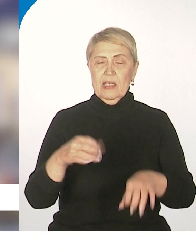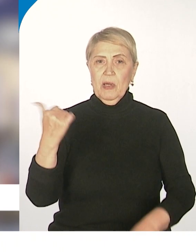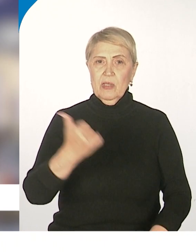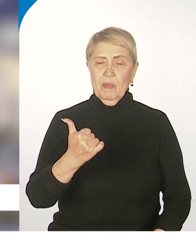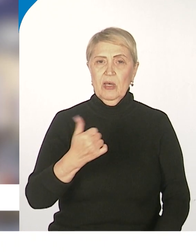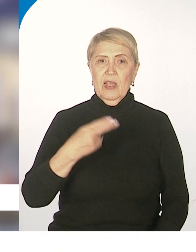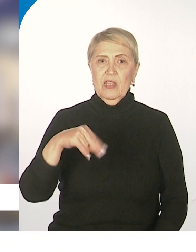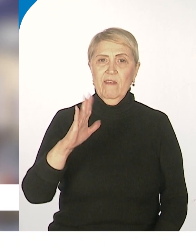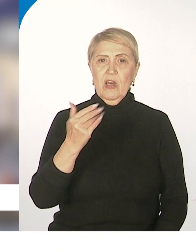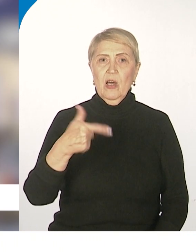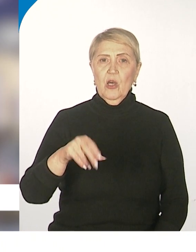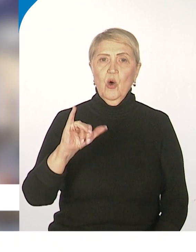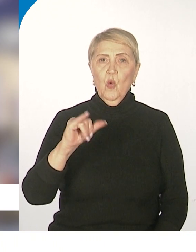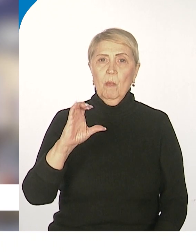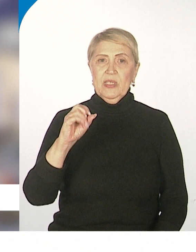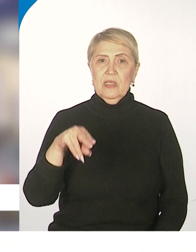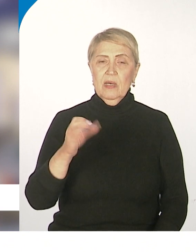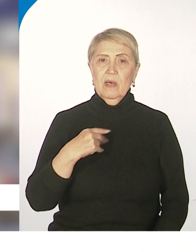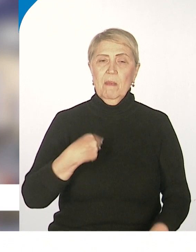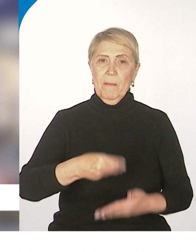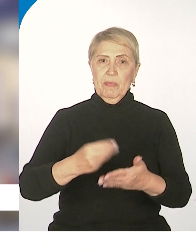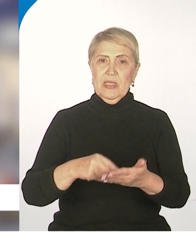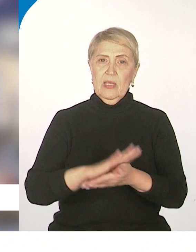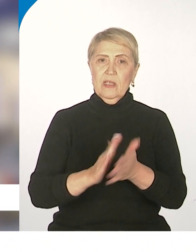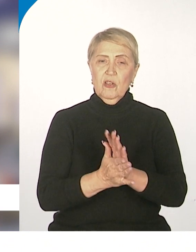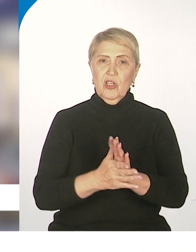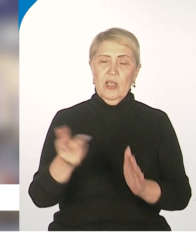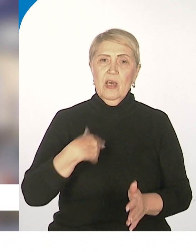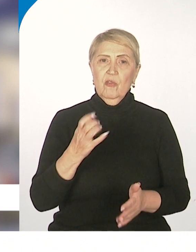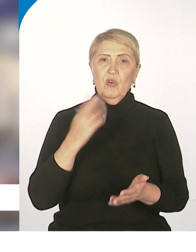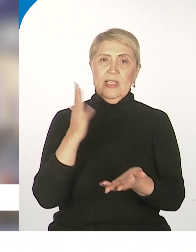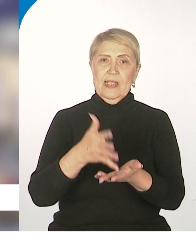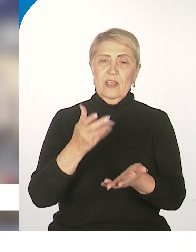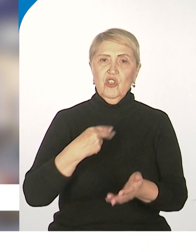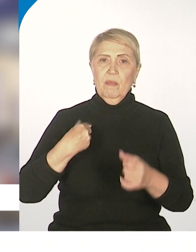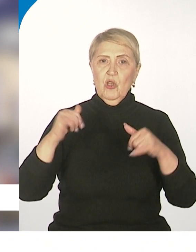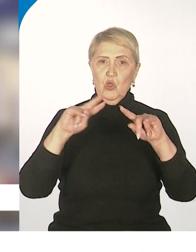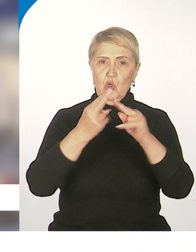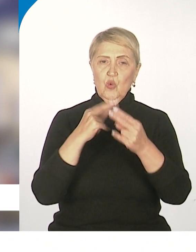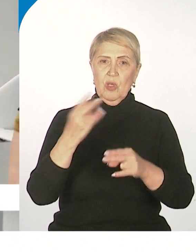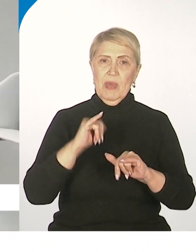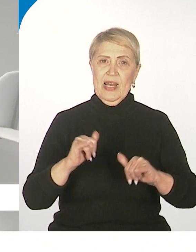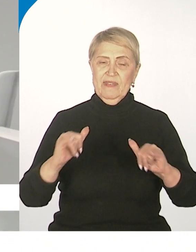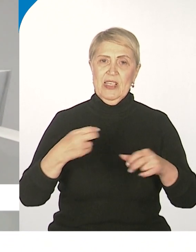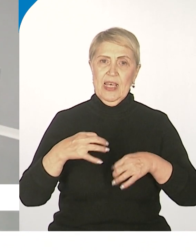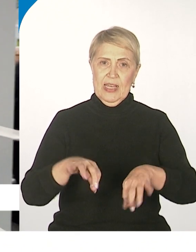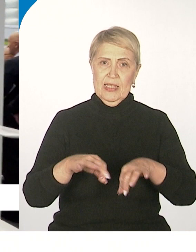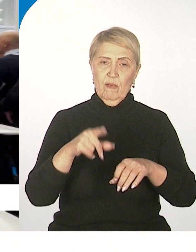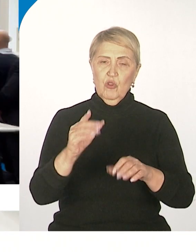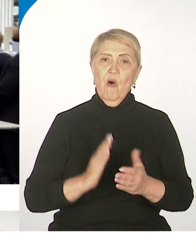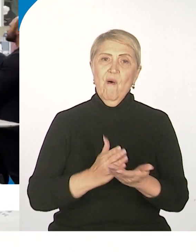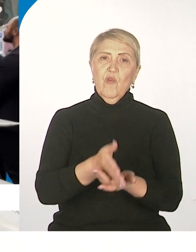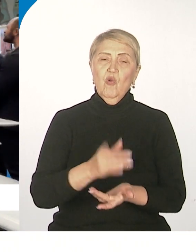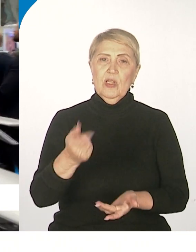ДВГУПС подписала соглашение о долгосрочном сотрудничестве со столичным институтом экономики и развития транспорта. Он входит в состав